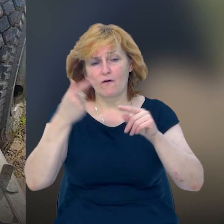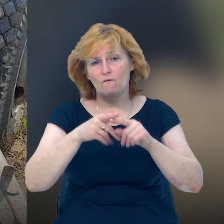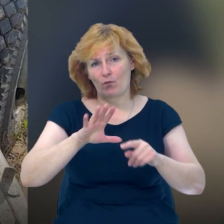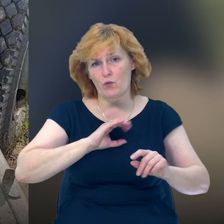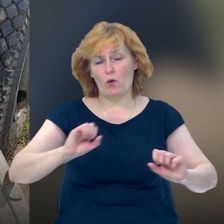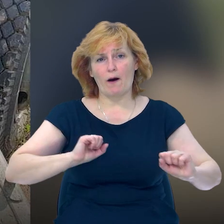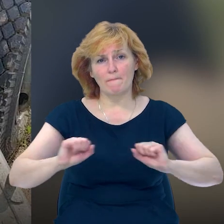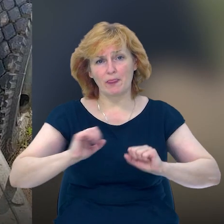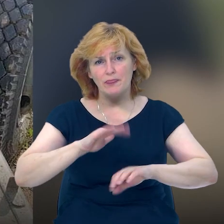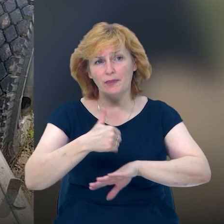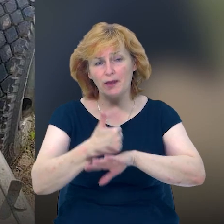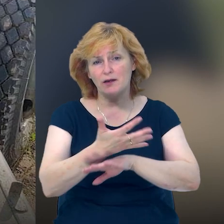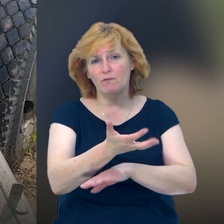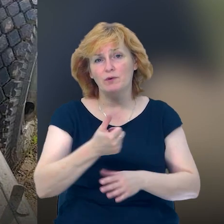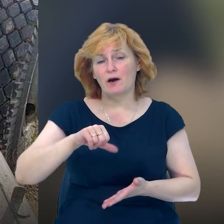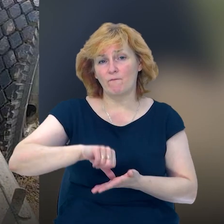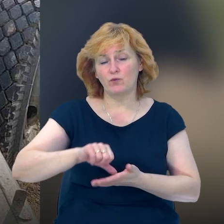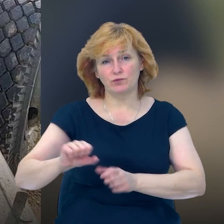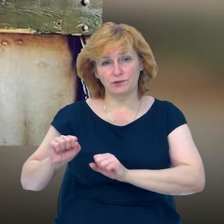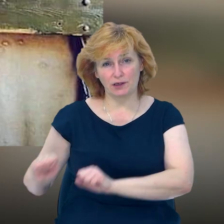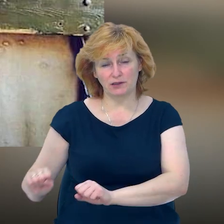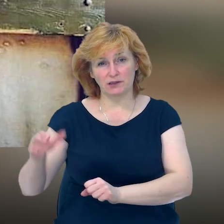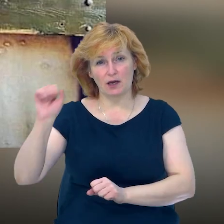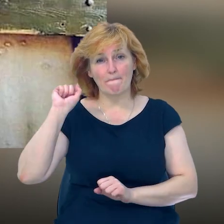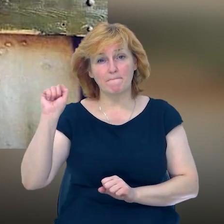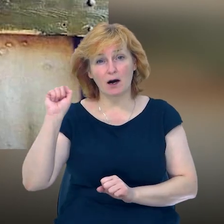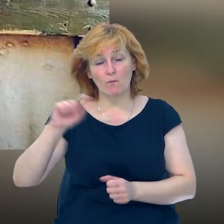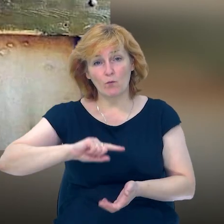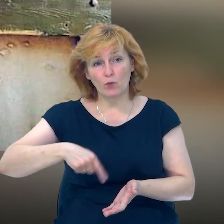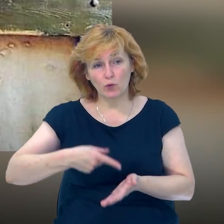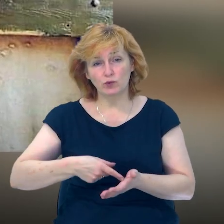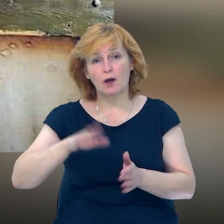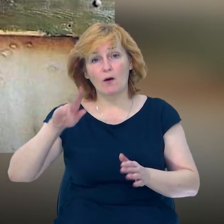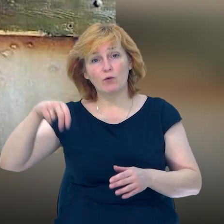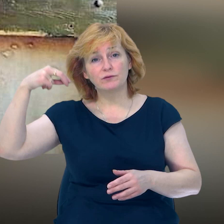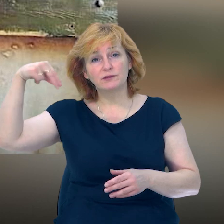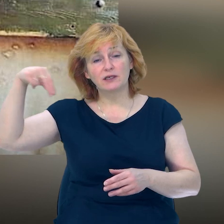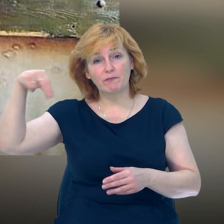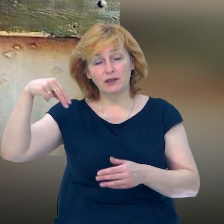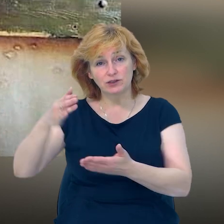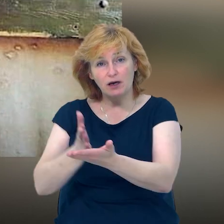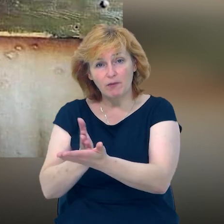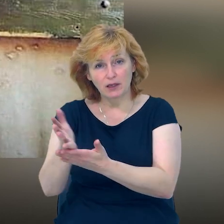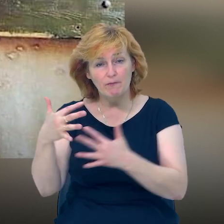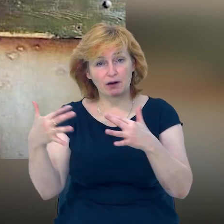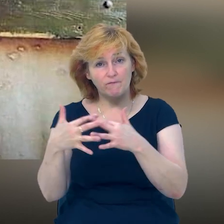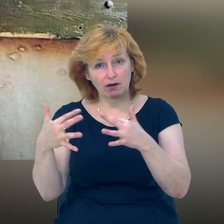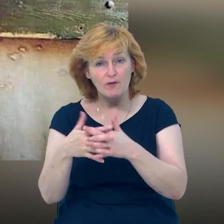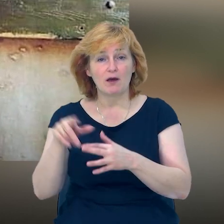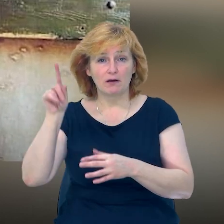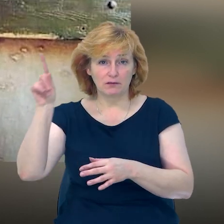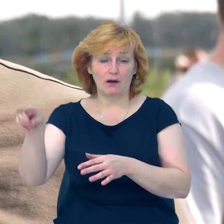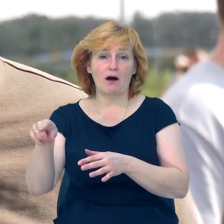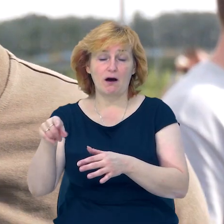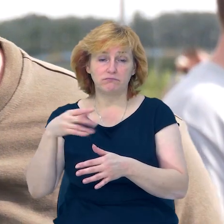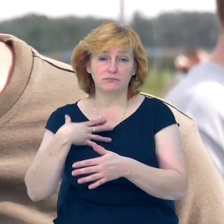батареї, брав участь у боях за Бахмут, що на Донеччині. Після цього воював на Запорізькому напрямку, де й загинув. Таким його згадують товариші